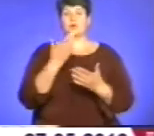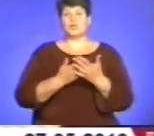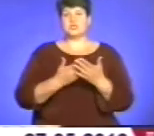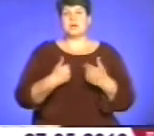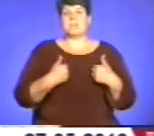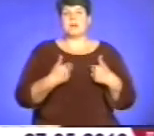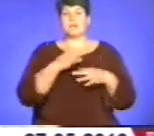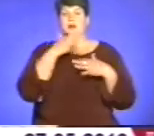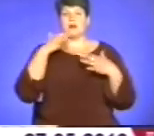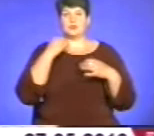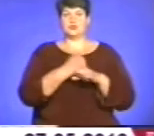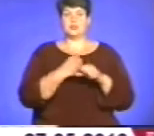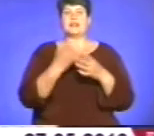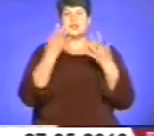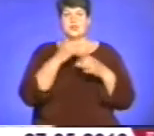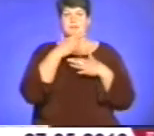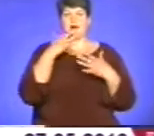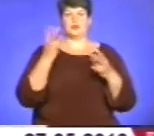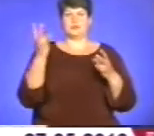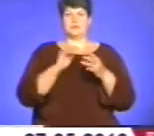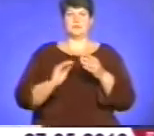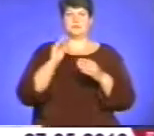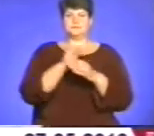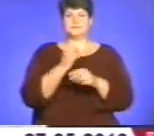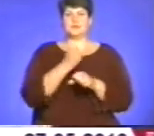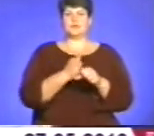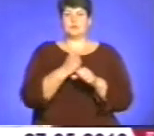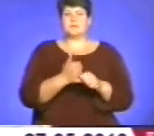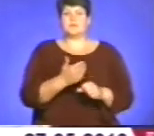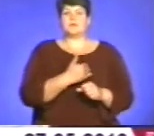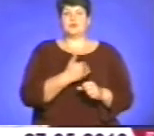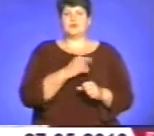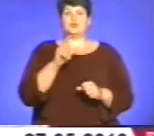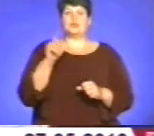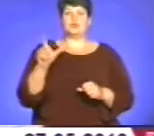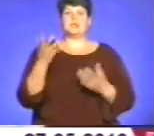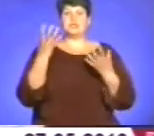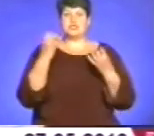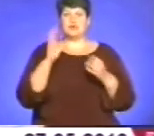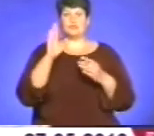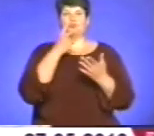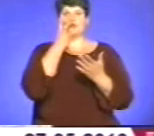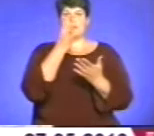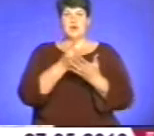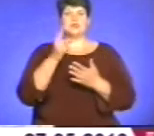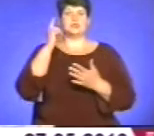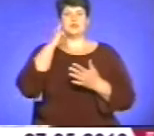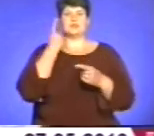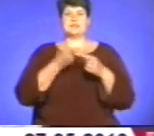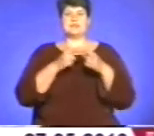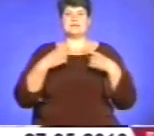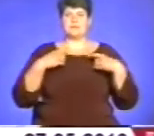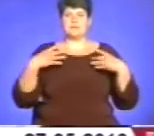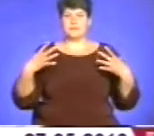багато зробили, але багато ще треба зробити. І ми хотіли б, щоб люди, які сьогодні будуть чути, бачити це дійство, вони